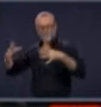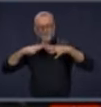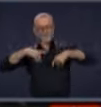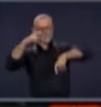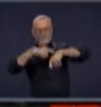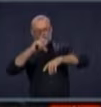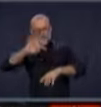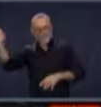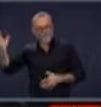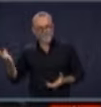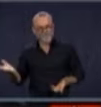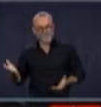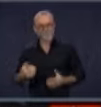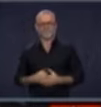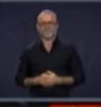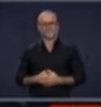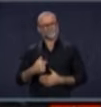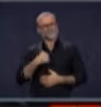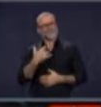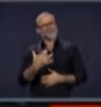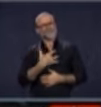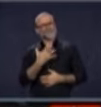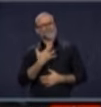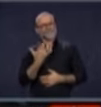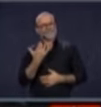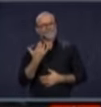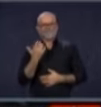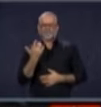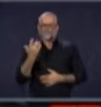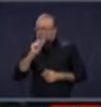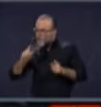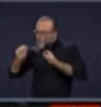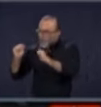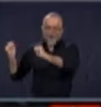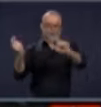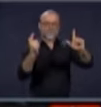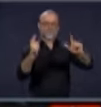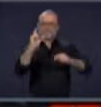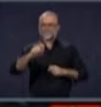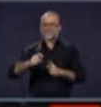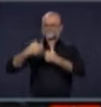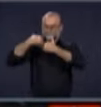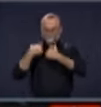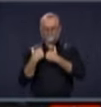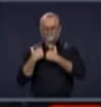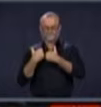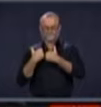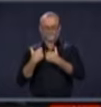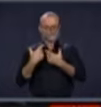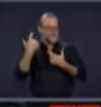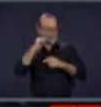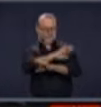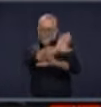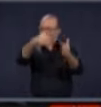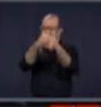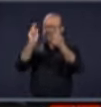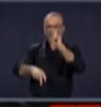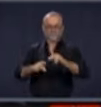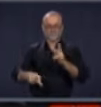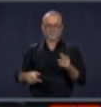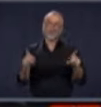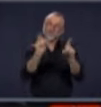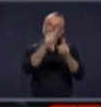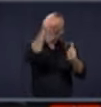'été. Ils auront besoin de vacances. Et dans ce sens, nous devons tous être responsables socialement,